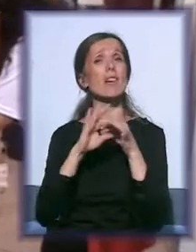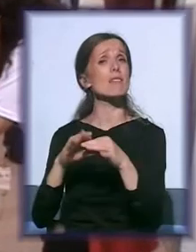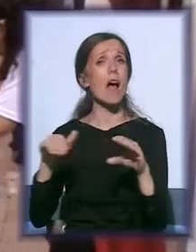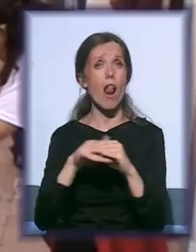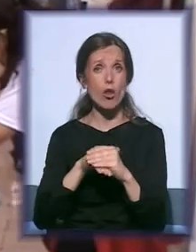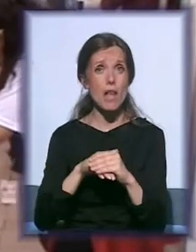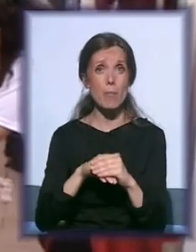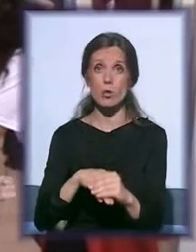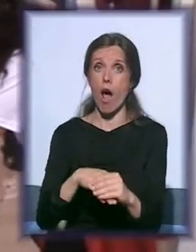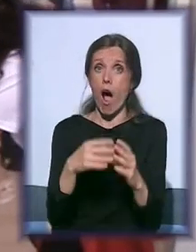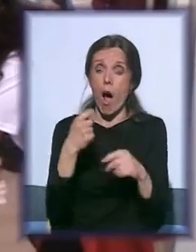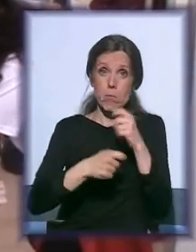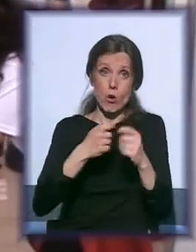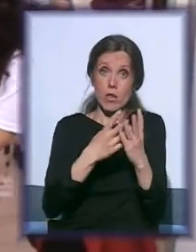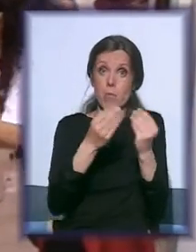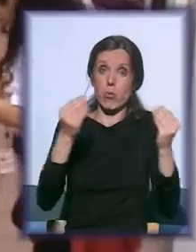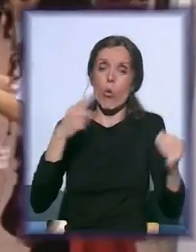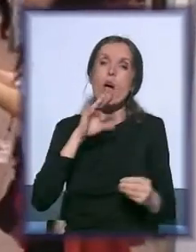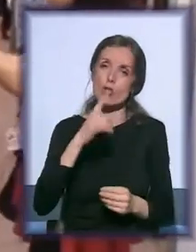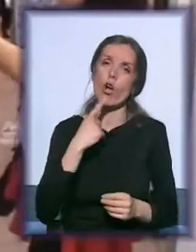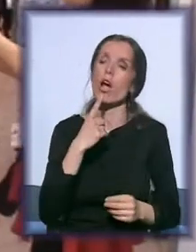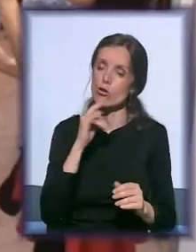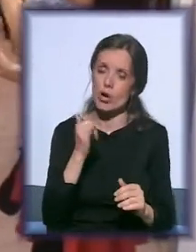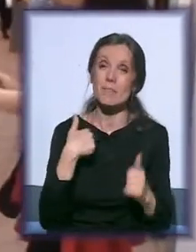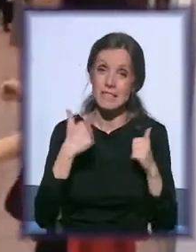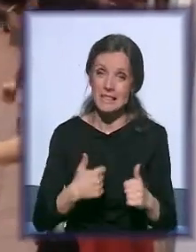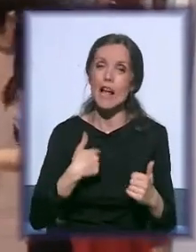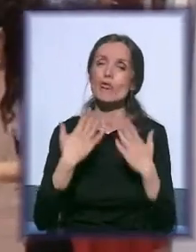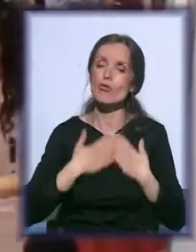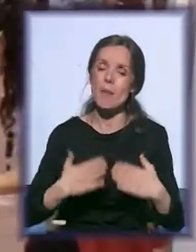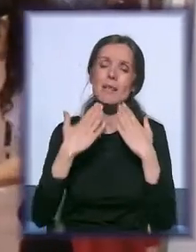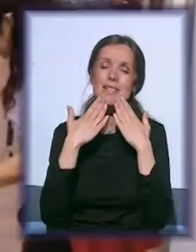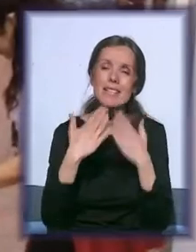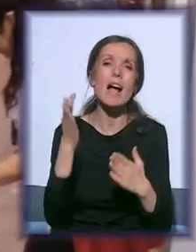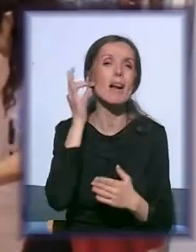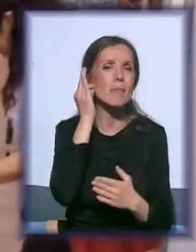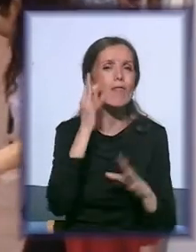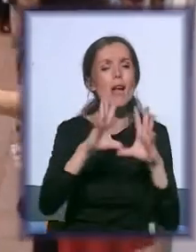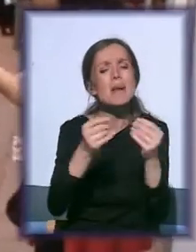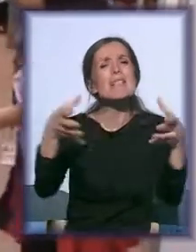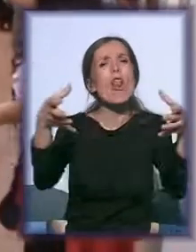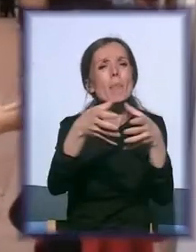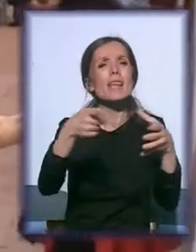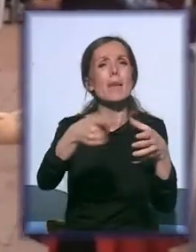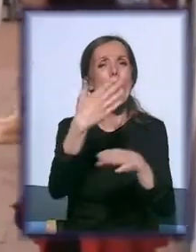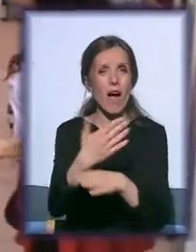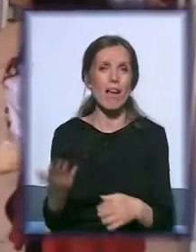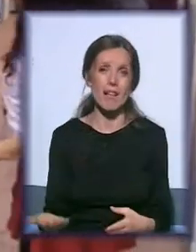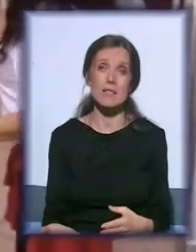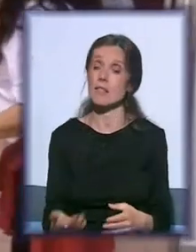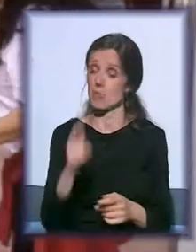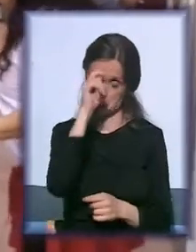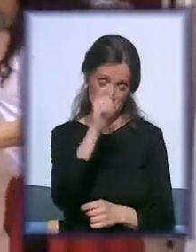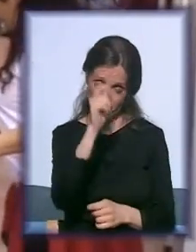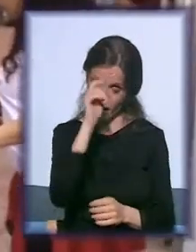posla obavljamo. I ovim putem se zahvaljujemo delukama, celom timu, svaka čast, ja